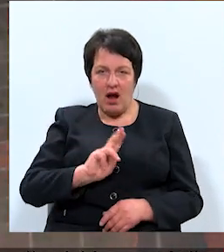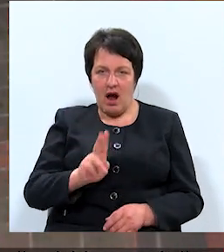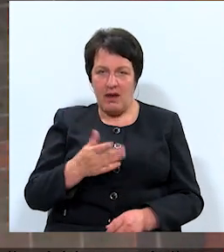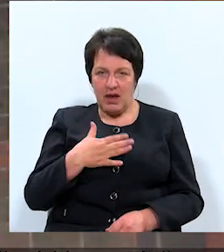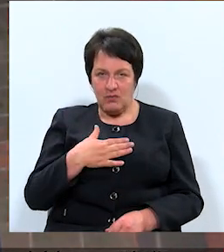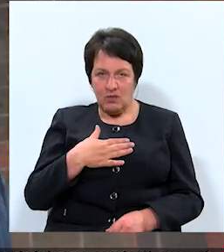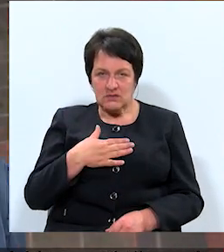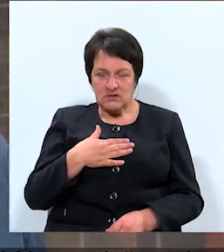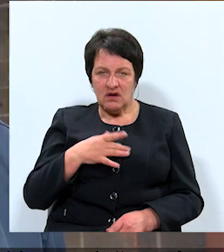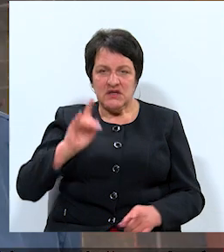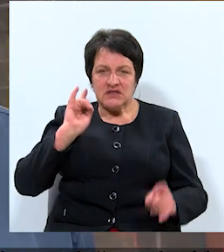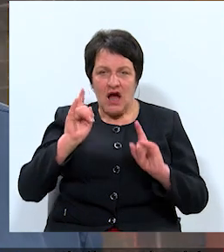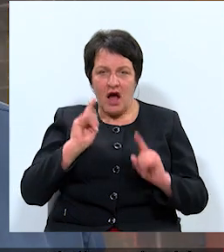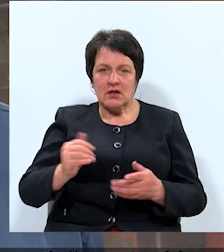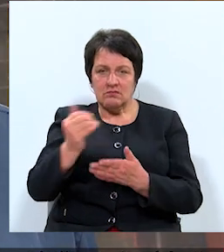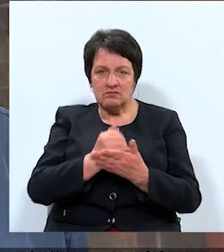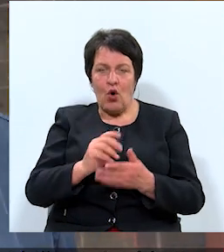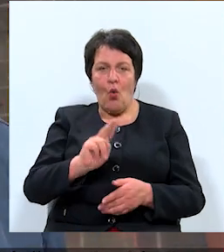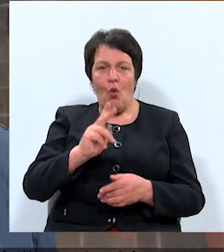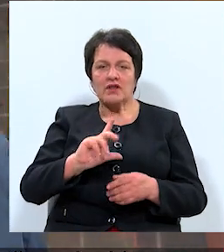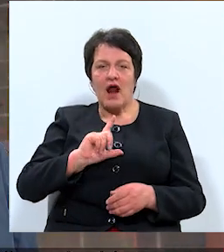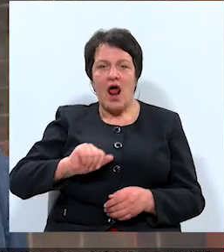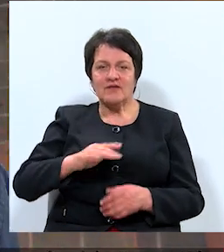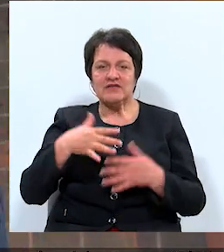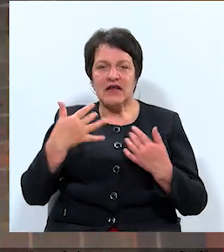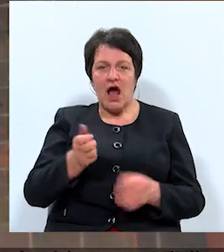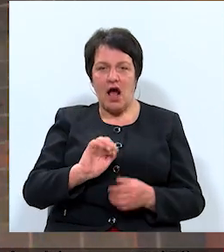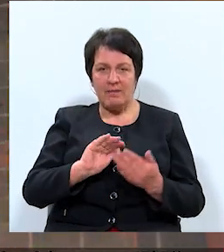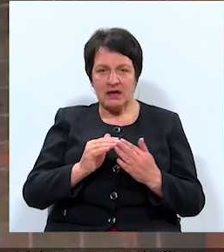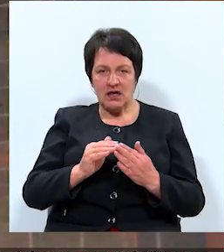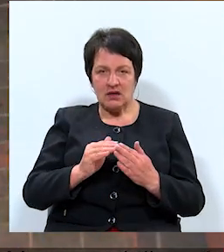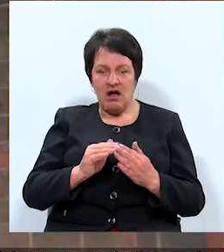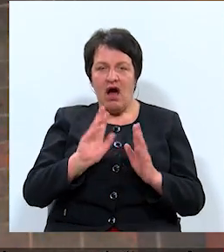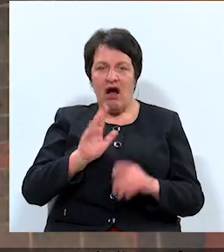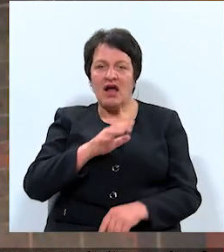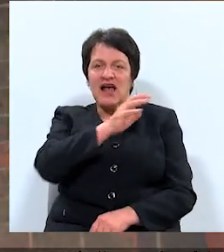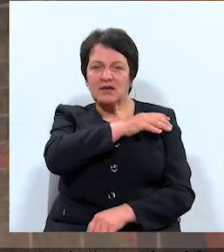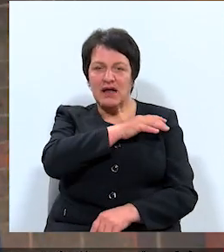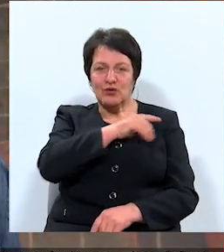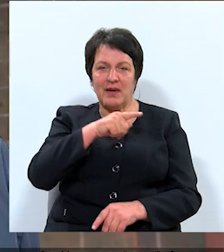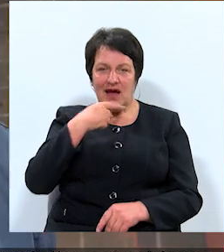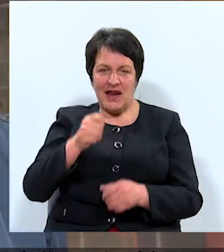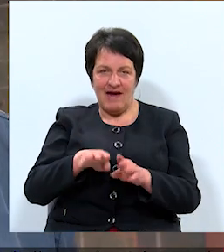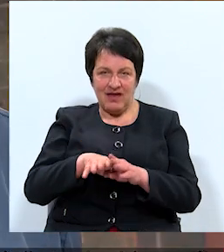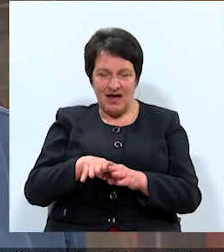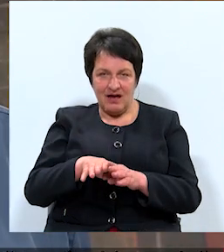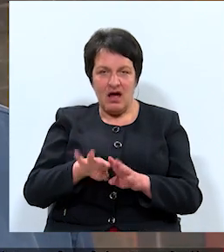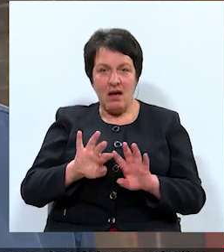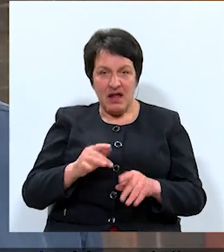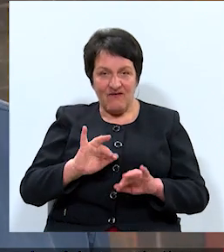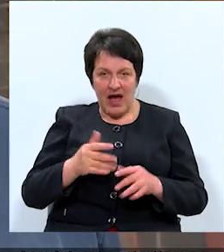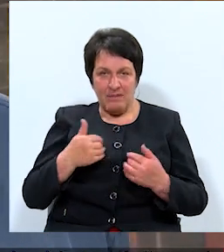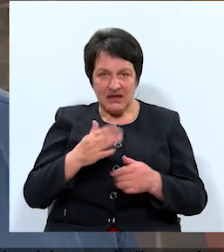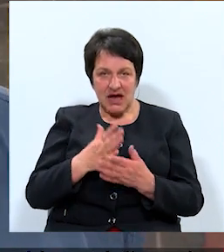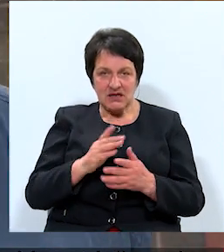pie mums skandina visi otra Latvijas lielākā pilsēta. Kā san Pēterburga Krievijā, bet vai mēs esam kā